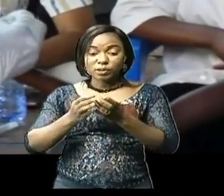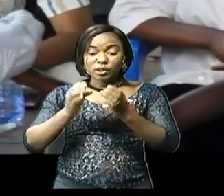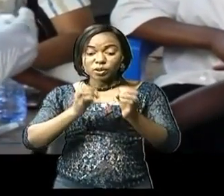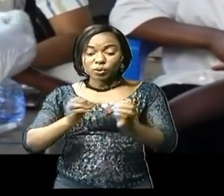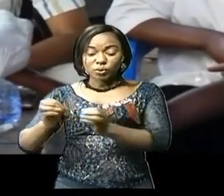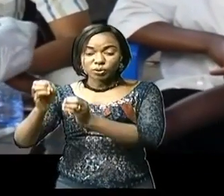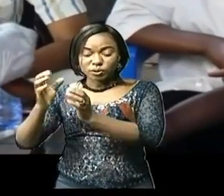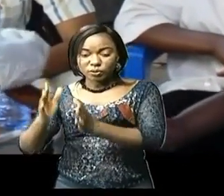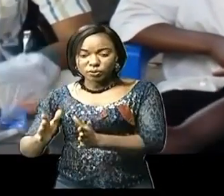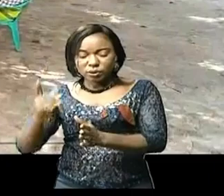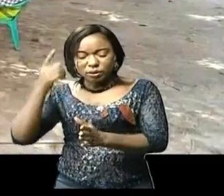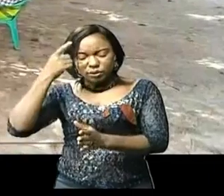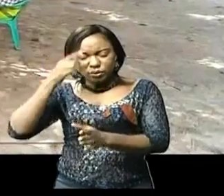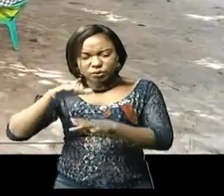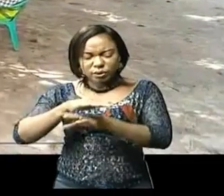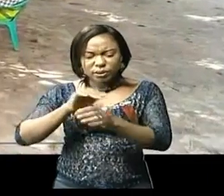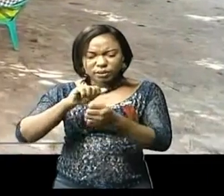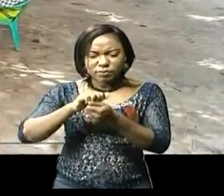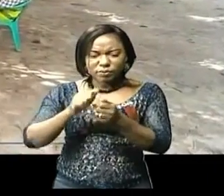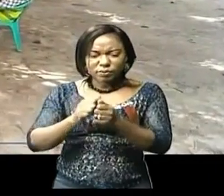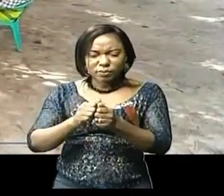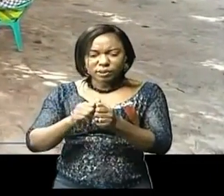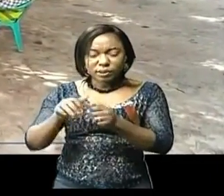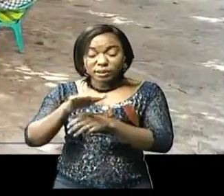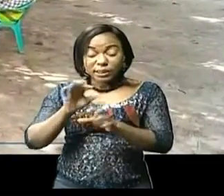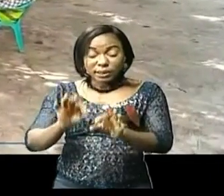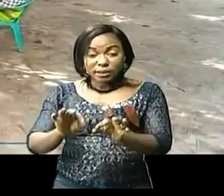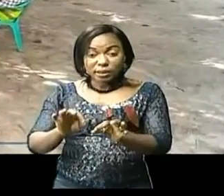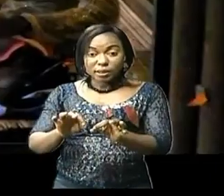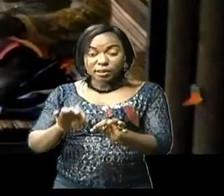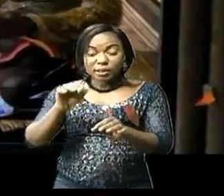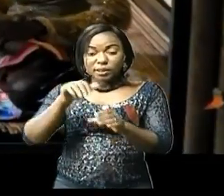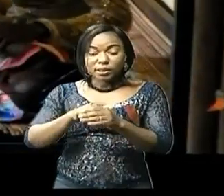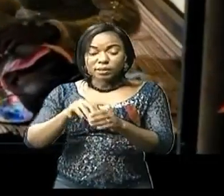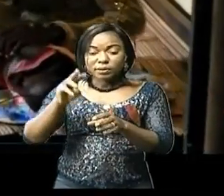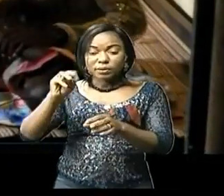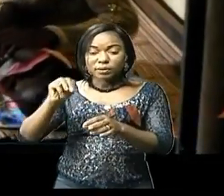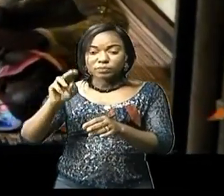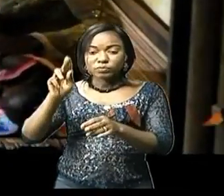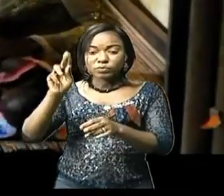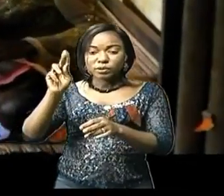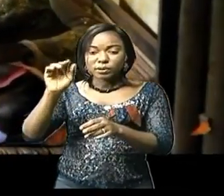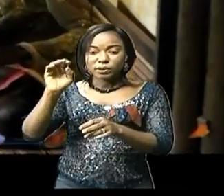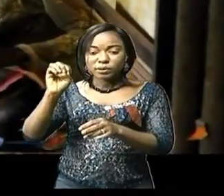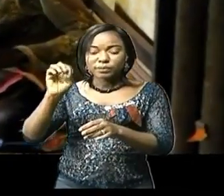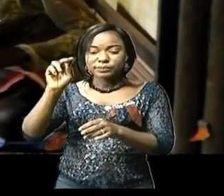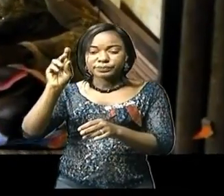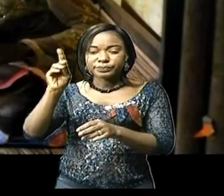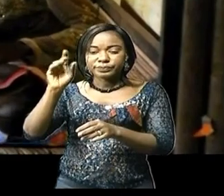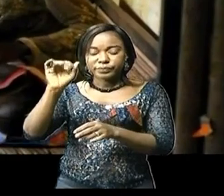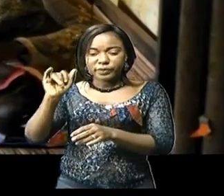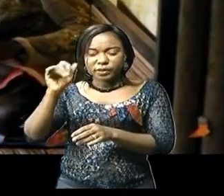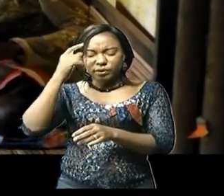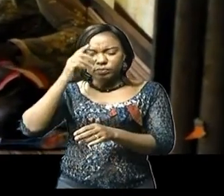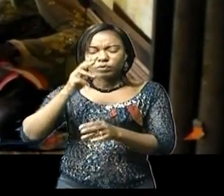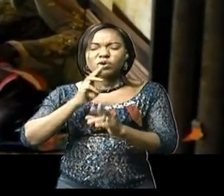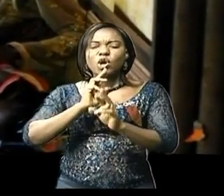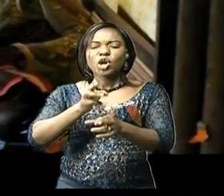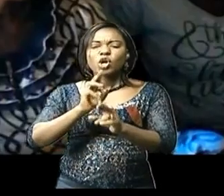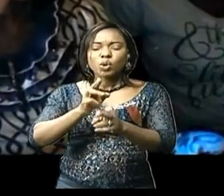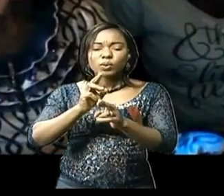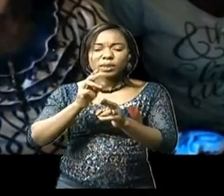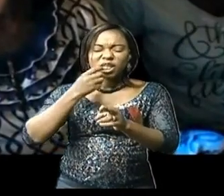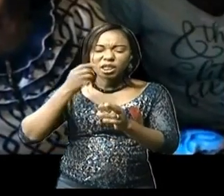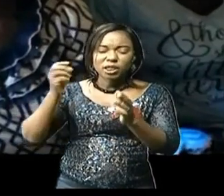sur les réalités qu'il a vécues sur le terrain à Moukedi, dans la province de Cuilou, avant de formuler quelques recommandations, entre